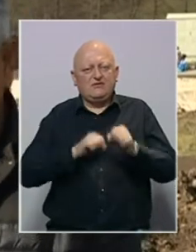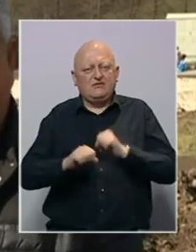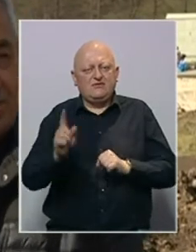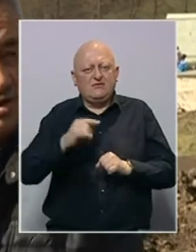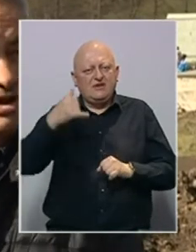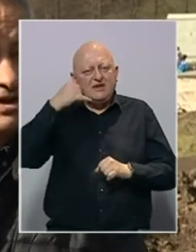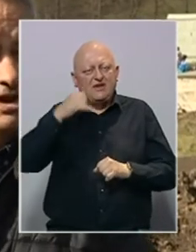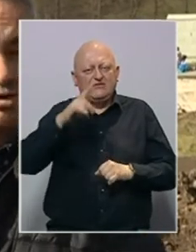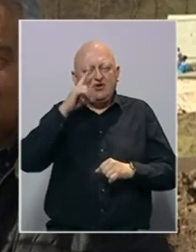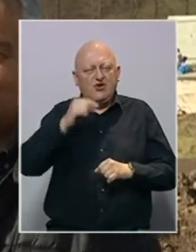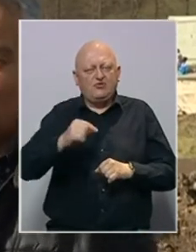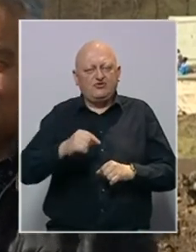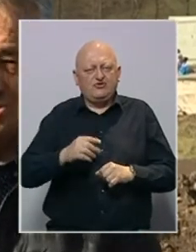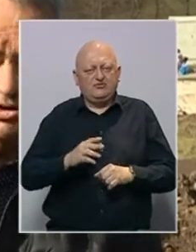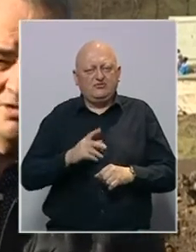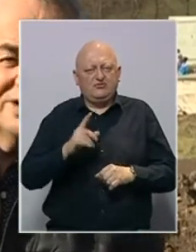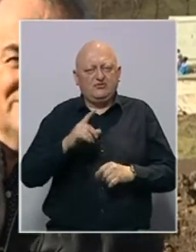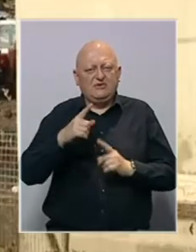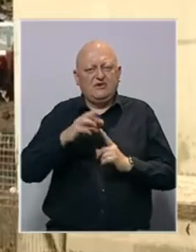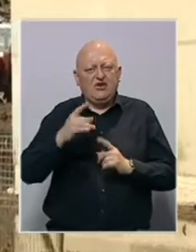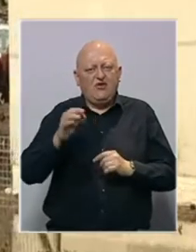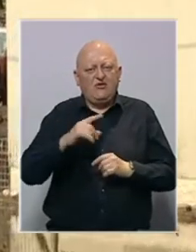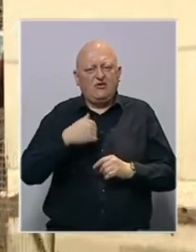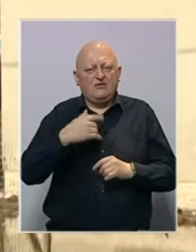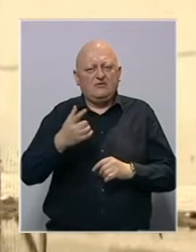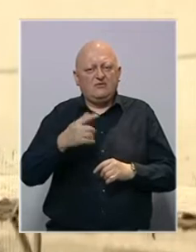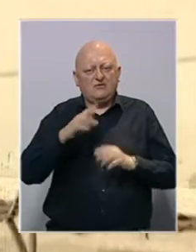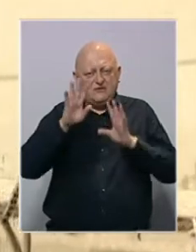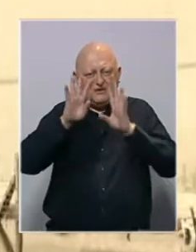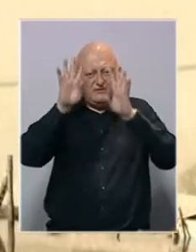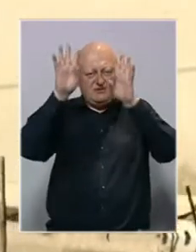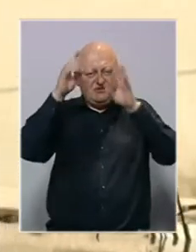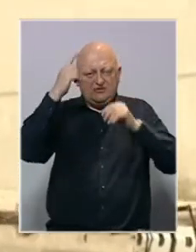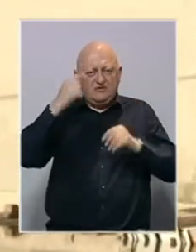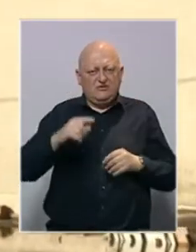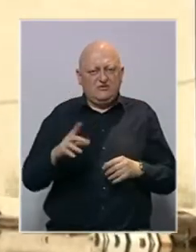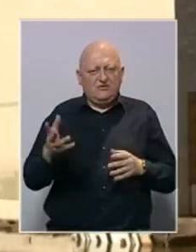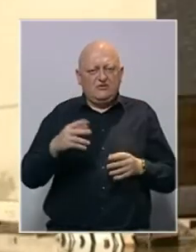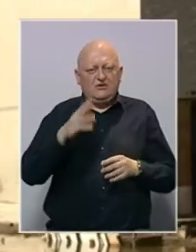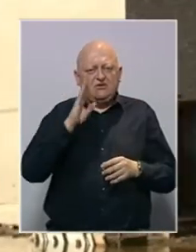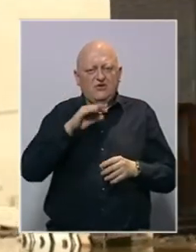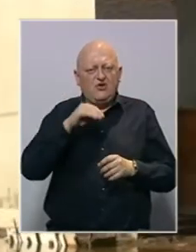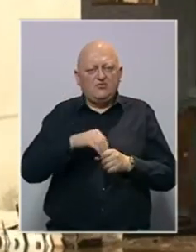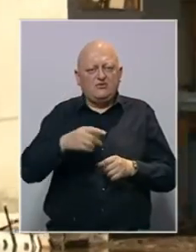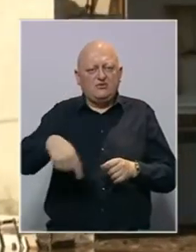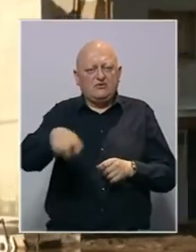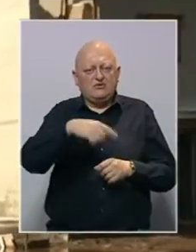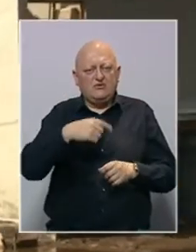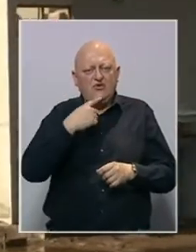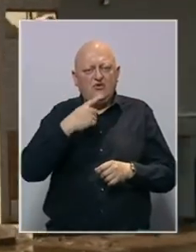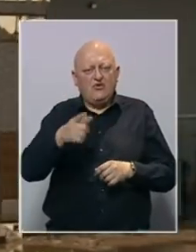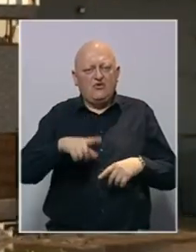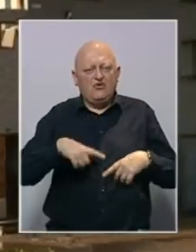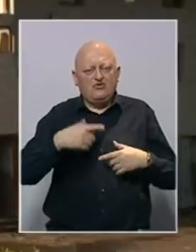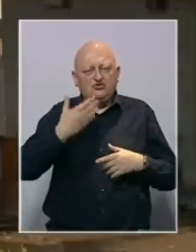nazvao općinu Trnovo, nije niko ni došao općinu Trnovo, mada vam se diže kosa na glavi. Domicijne samovnike i ljudi u privredi koji su